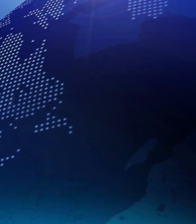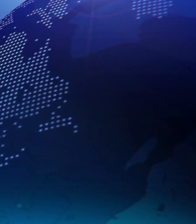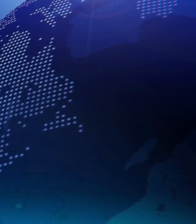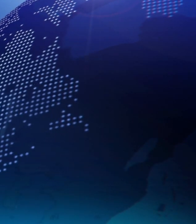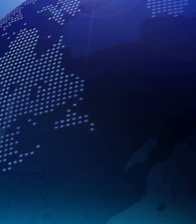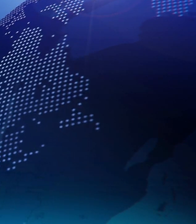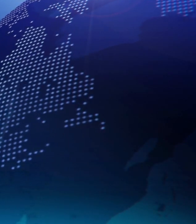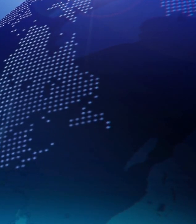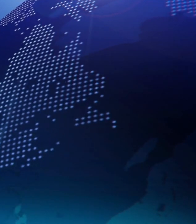Hvala što pratite kanal.